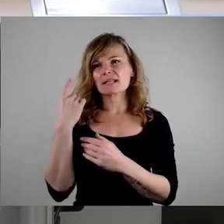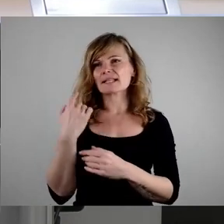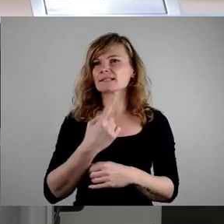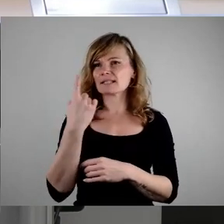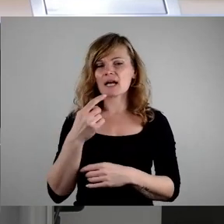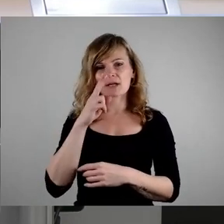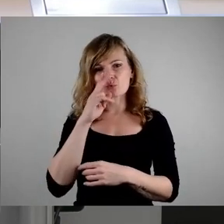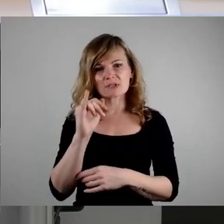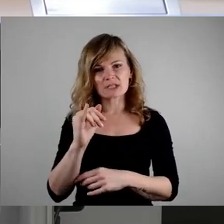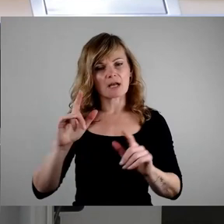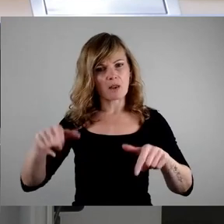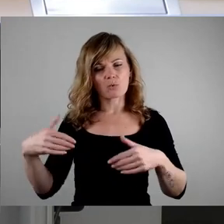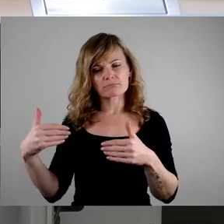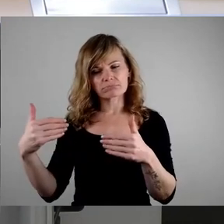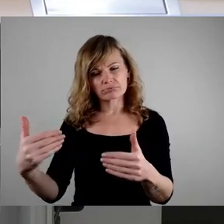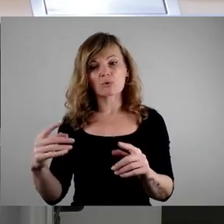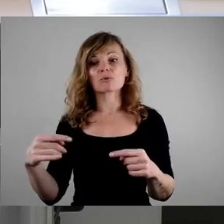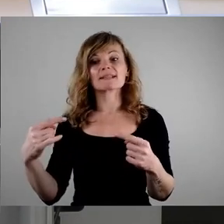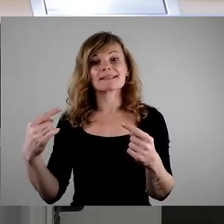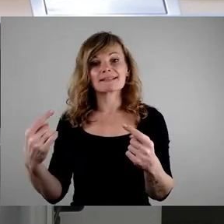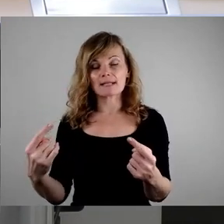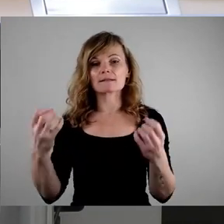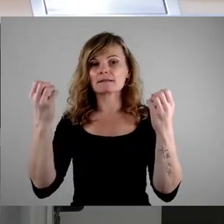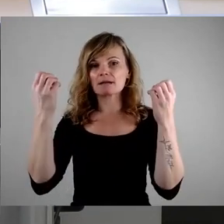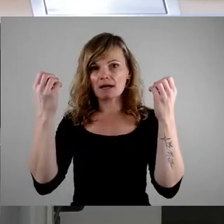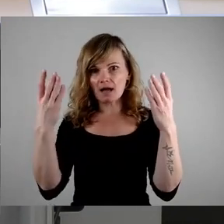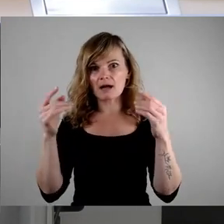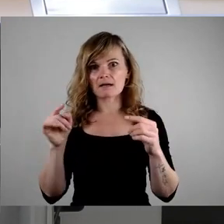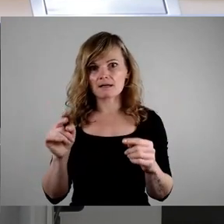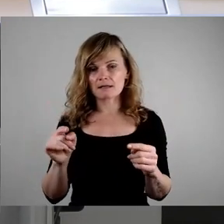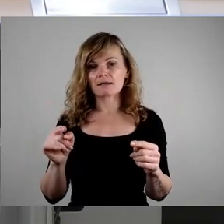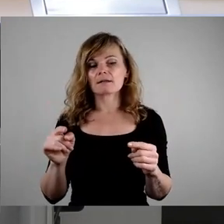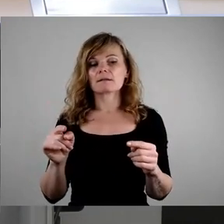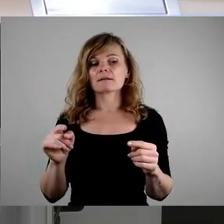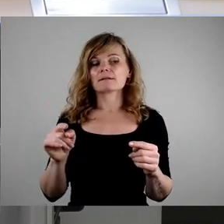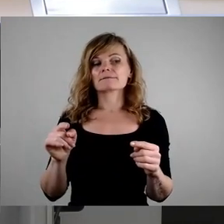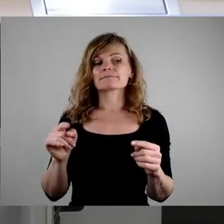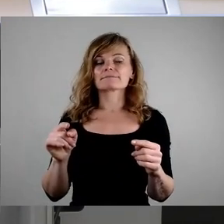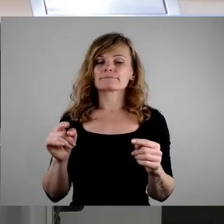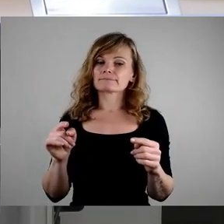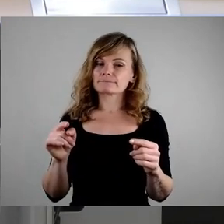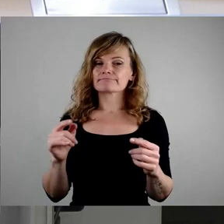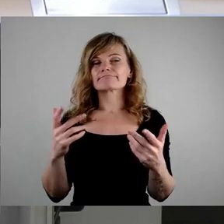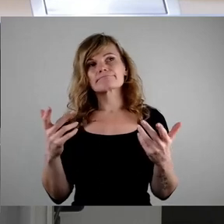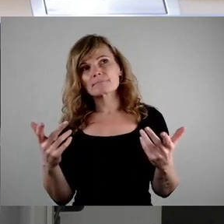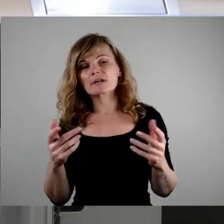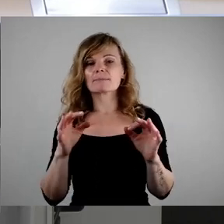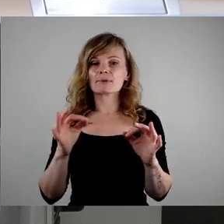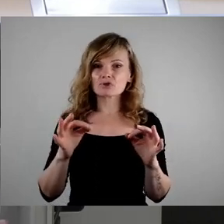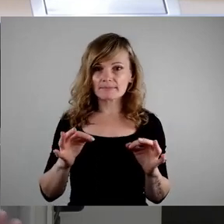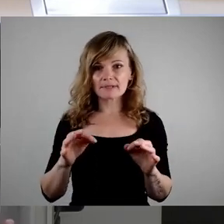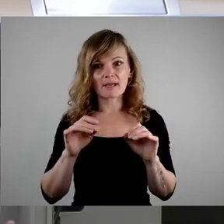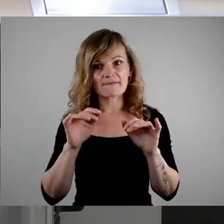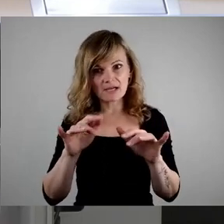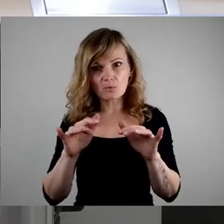in Kraft getreten und wurde dann, nachdem klar war, dass auch nicht nur bestimmte Wirkungen sie erzielt